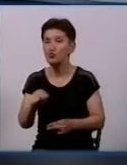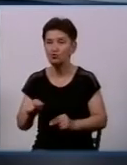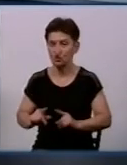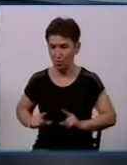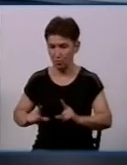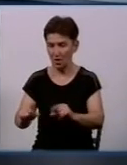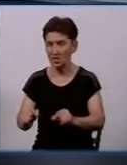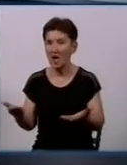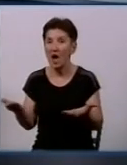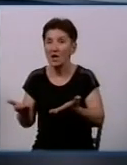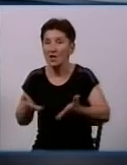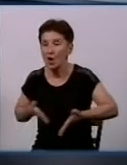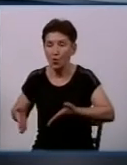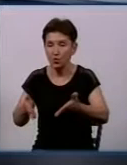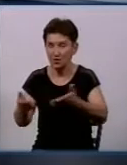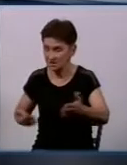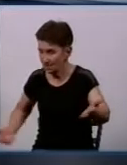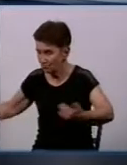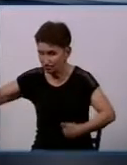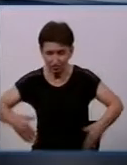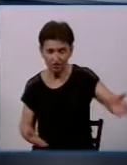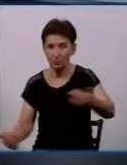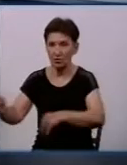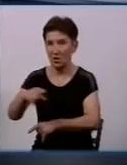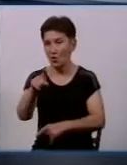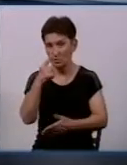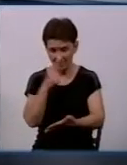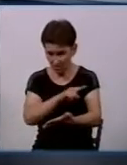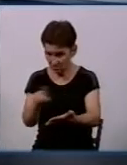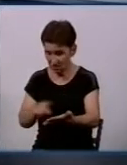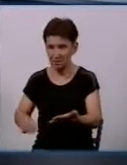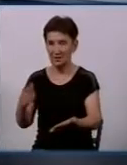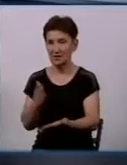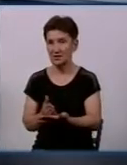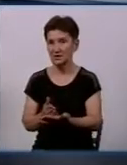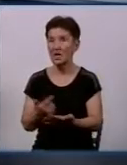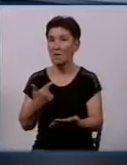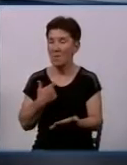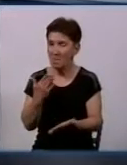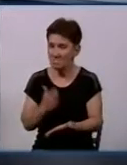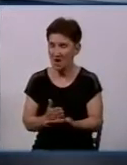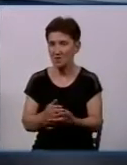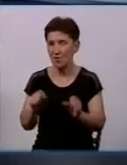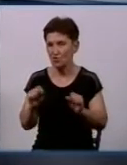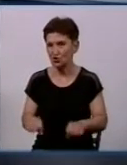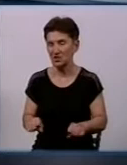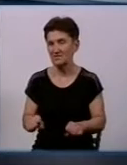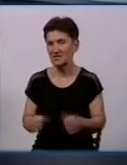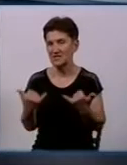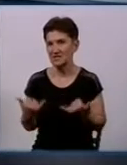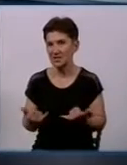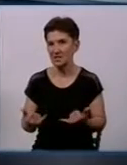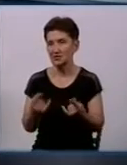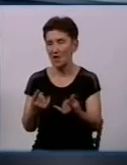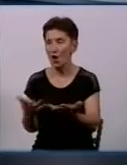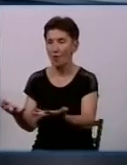вулиці заїхати. Тобто в нього ця інформація ще є і візуальна. Тому, да, ми реально маємо інформацію і можливість зараз отримати